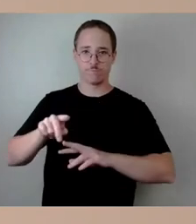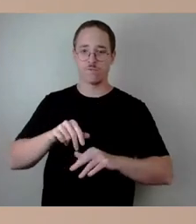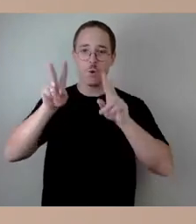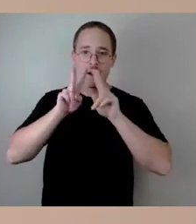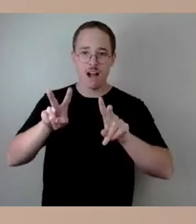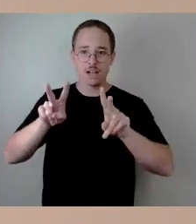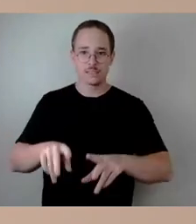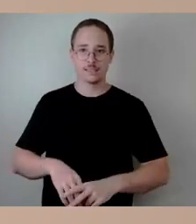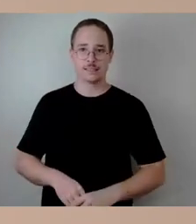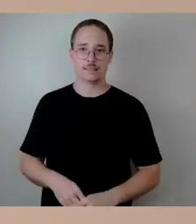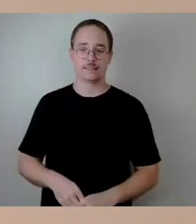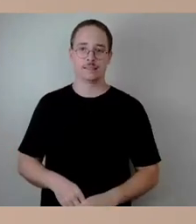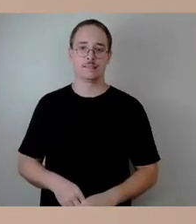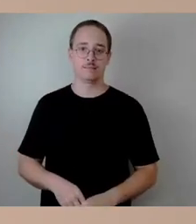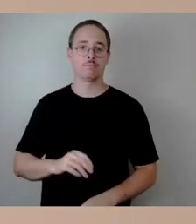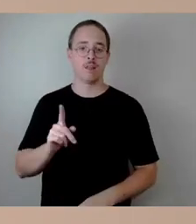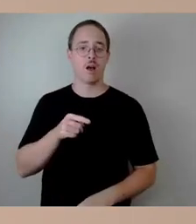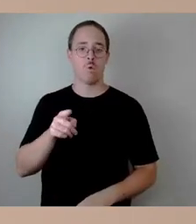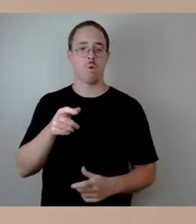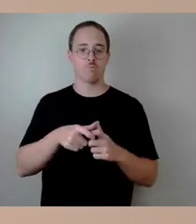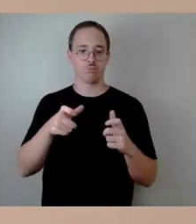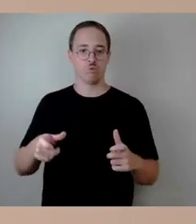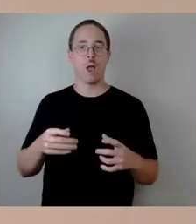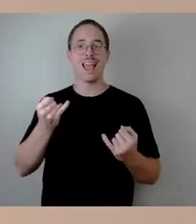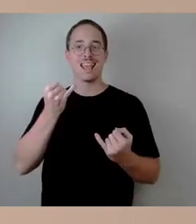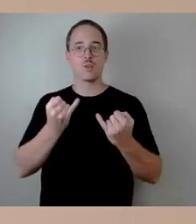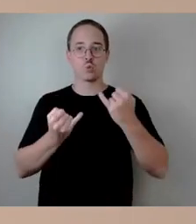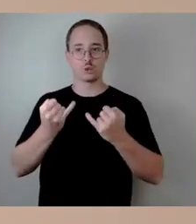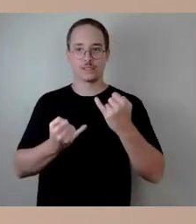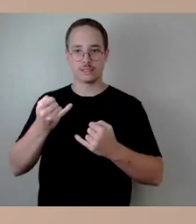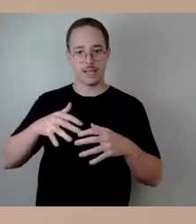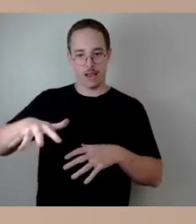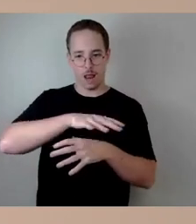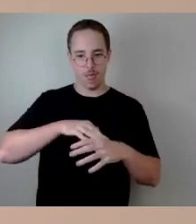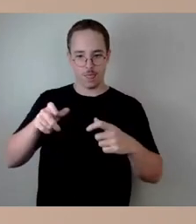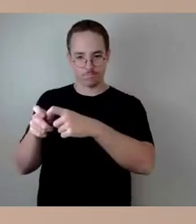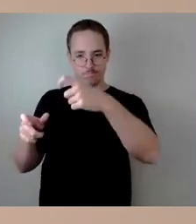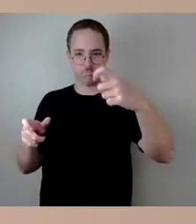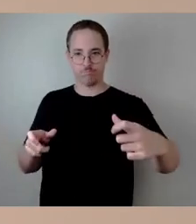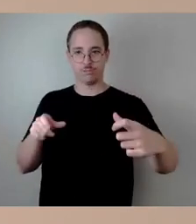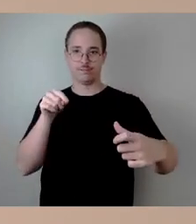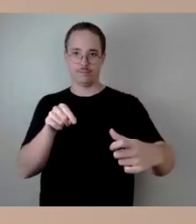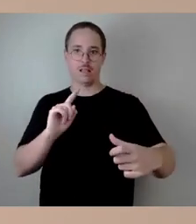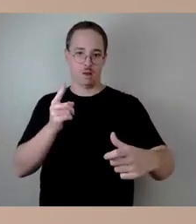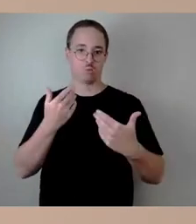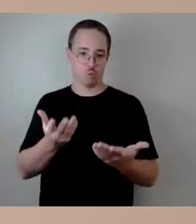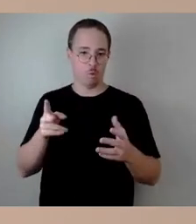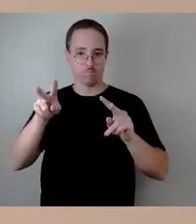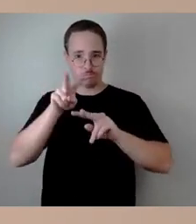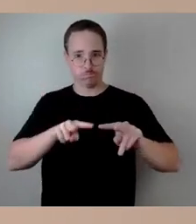ist eben auch bei der Brücke über das Industriegelände der Fall. Sie müssen wissen, dass natürlich,